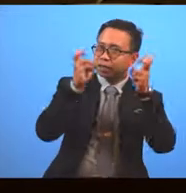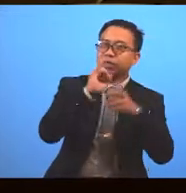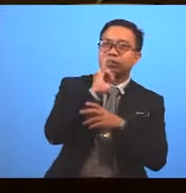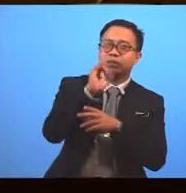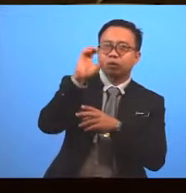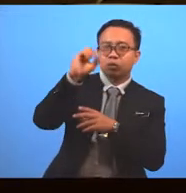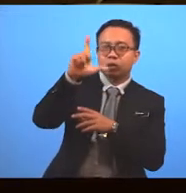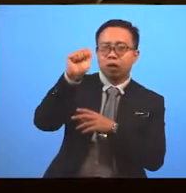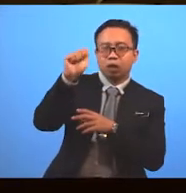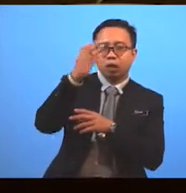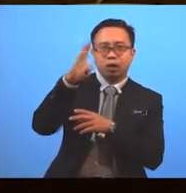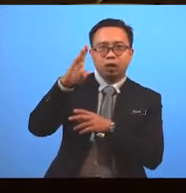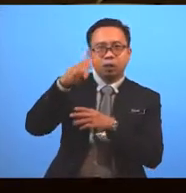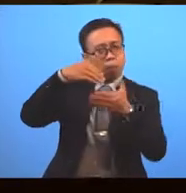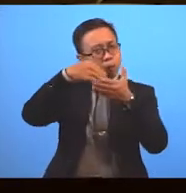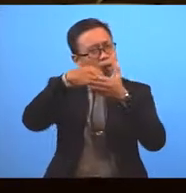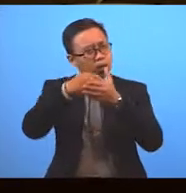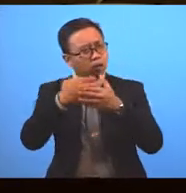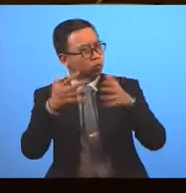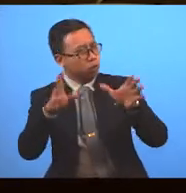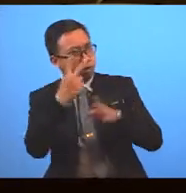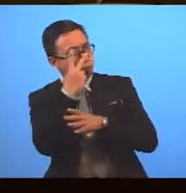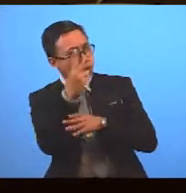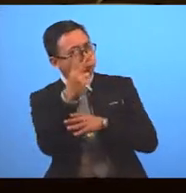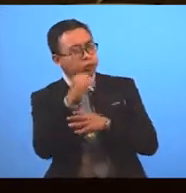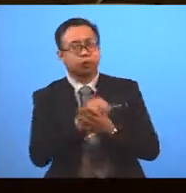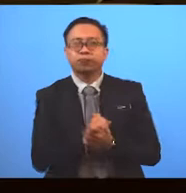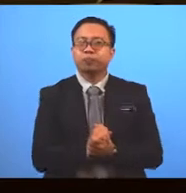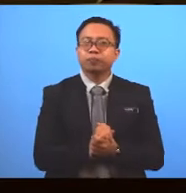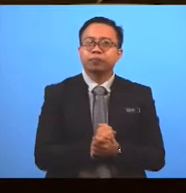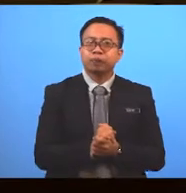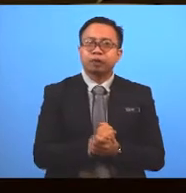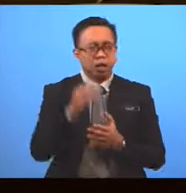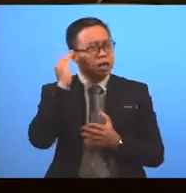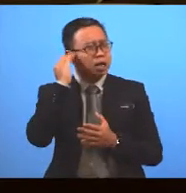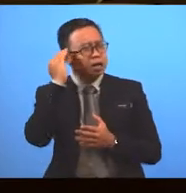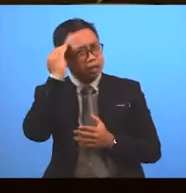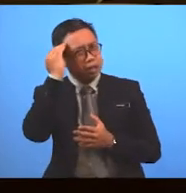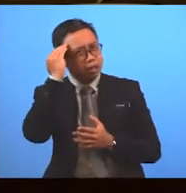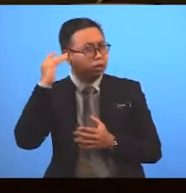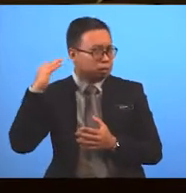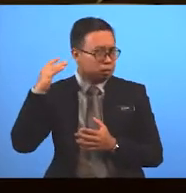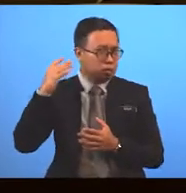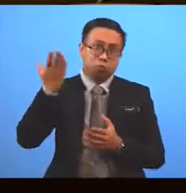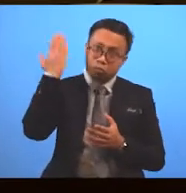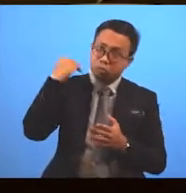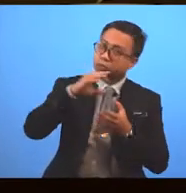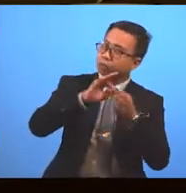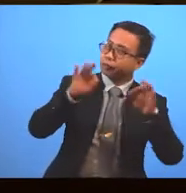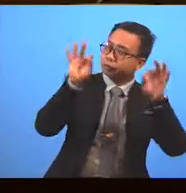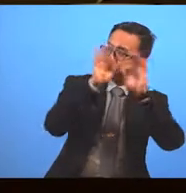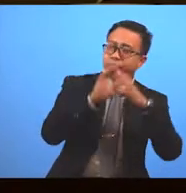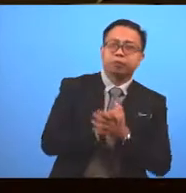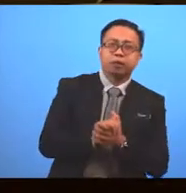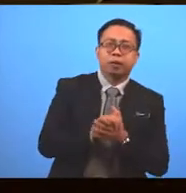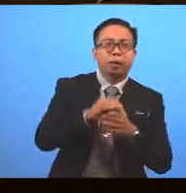Hola Bola Have you watched this film? Have you heard of this film before? Right,